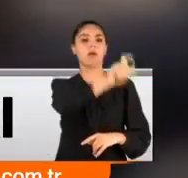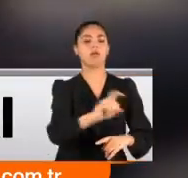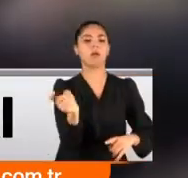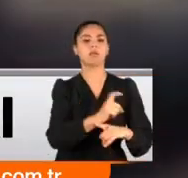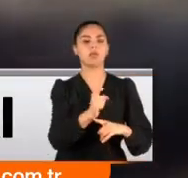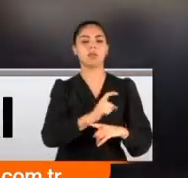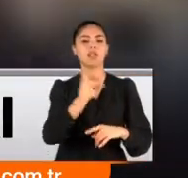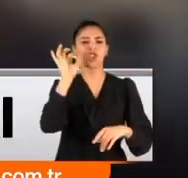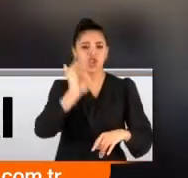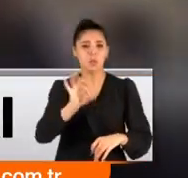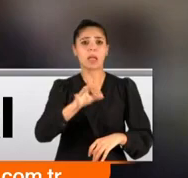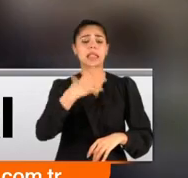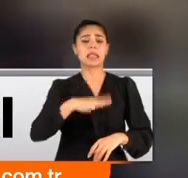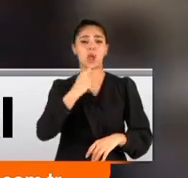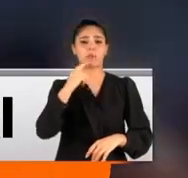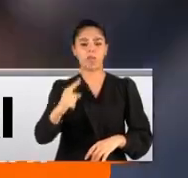uğradığını şaşırdı.